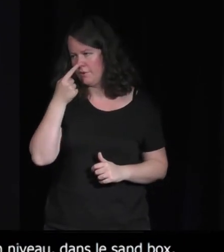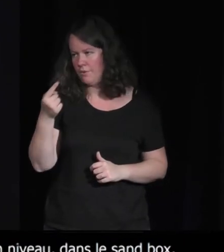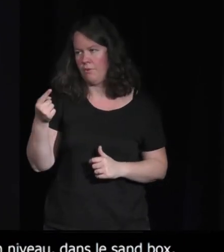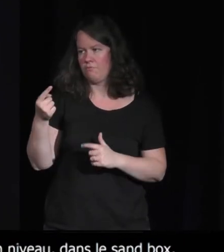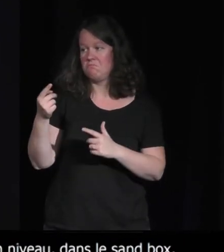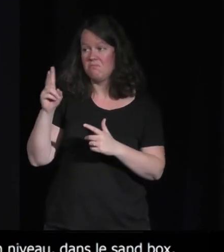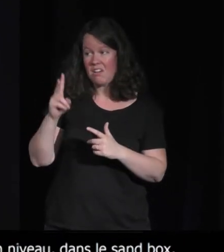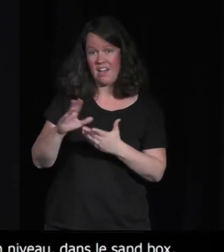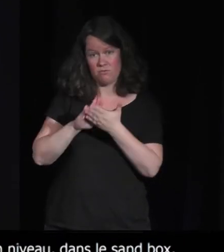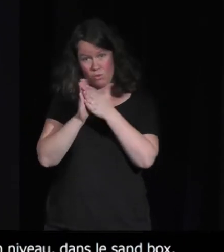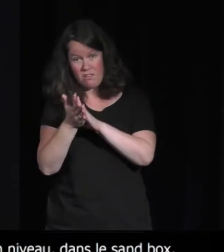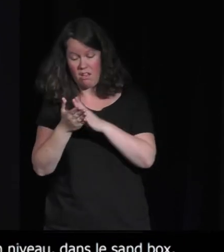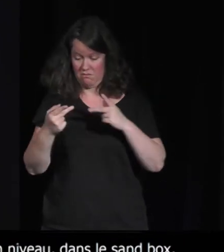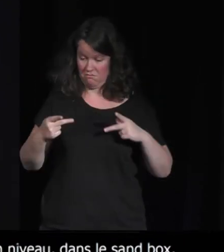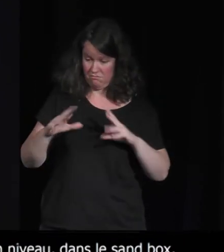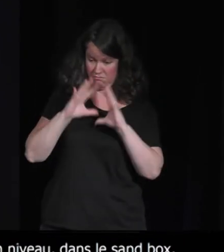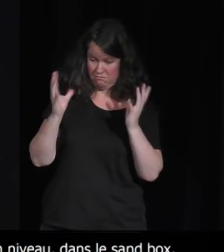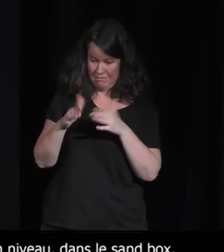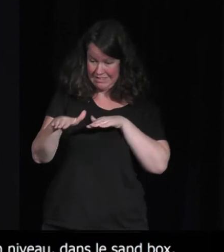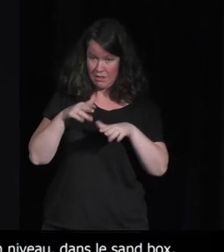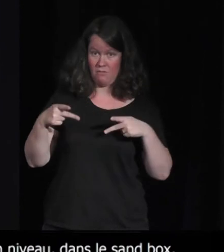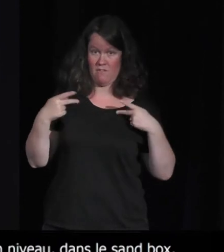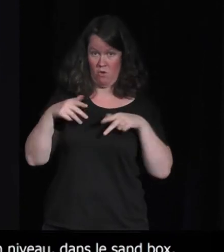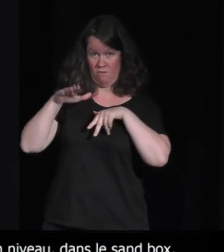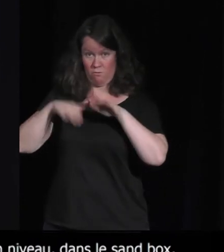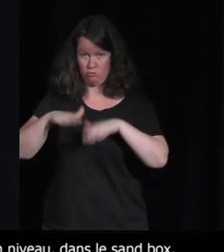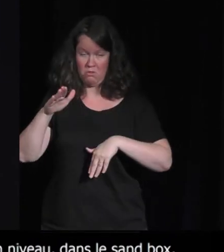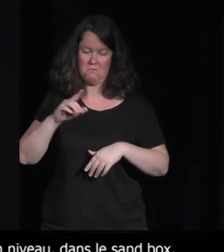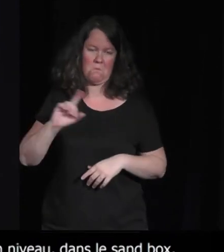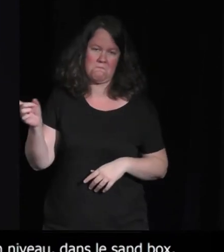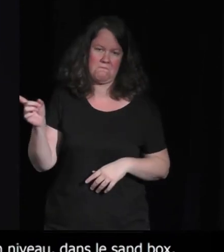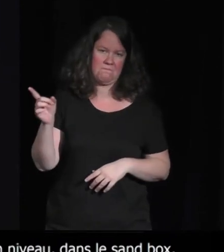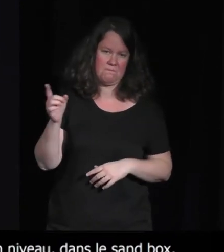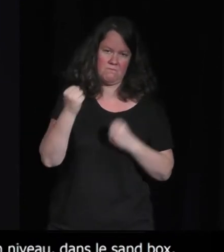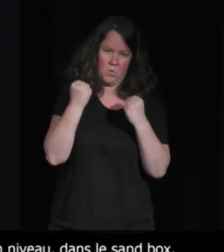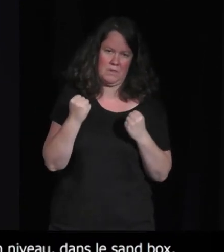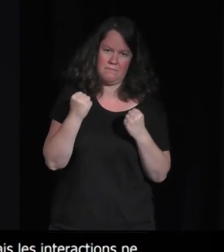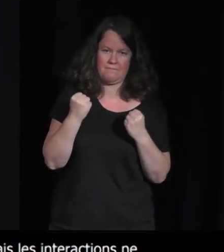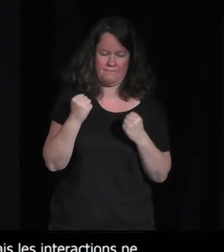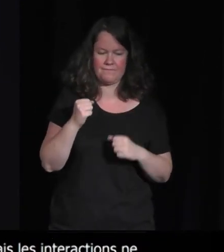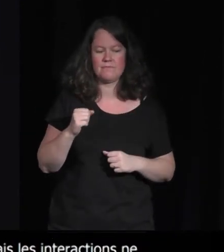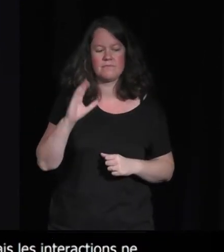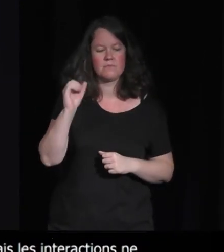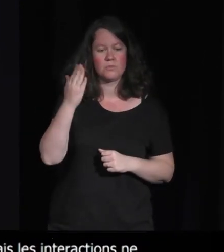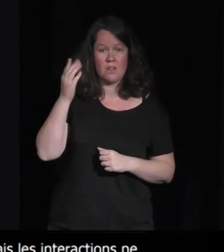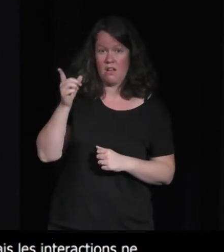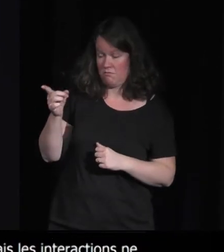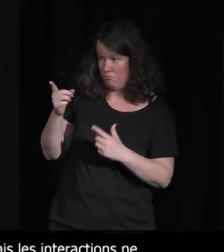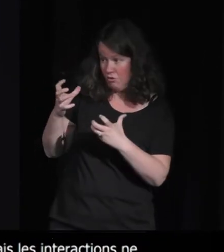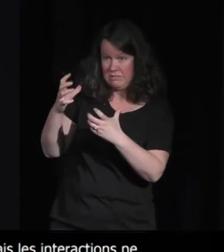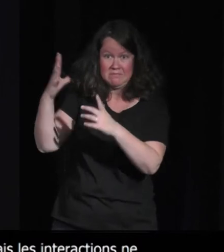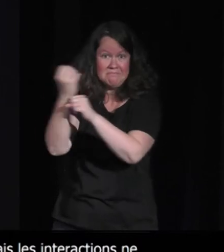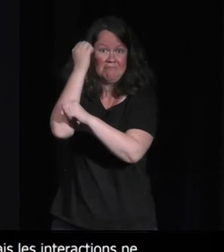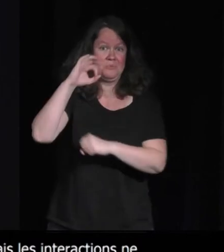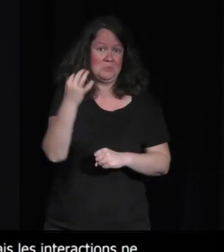écosystème solide. Et c'est vrai qu'il y a cette envie d'atteindre ça. Après, est-ce que c'est